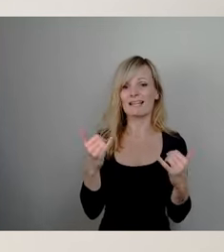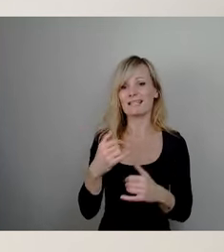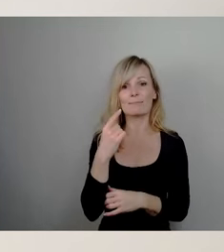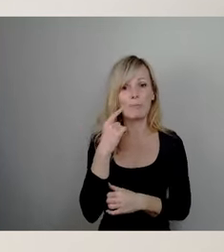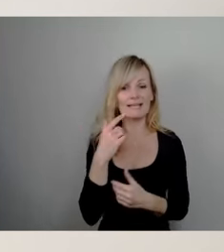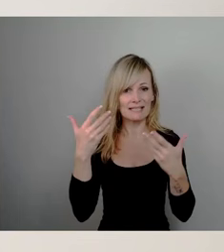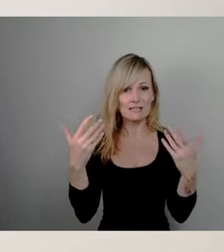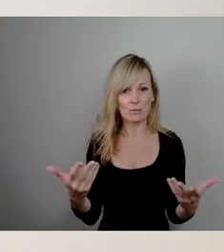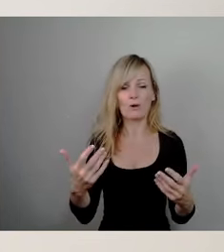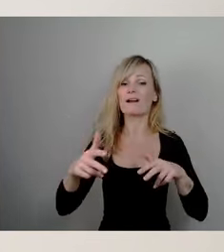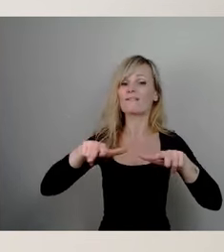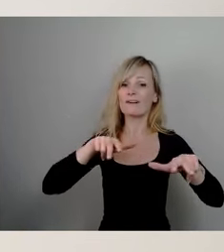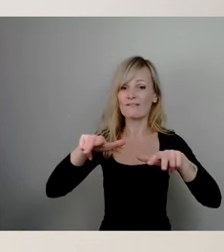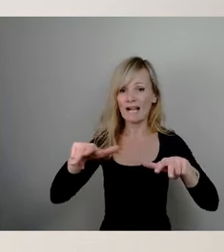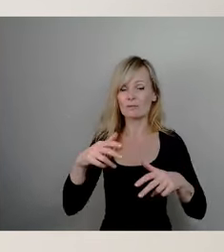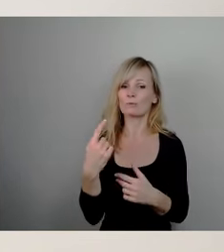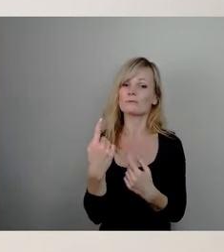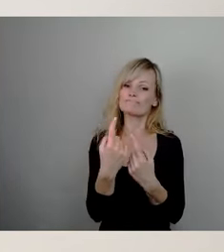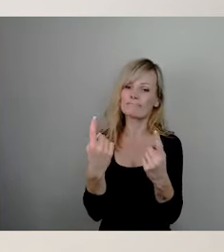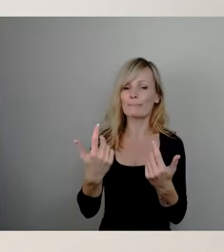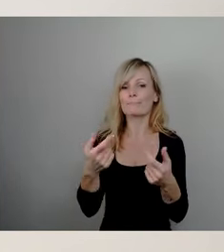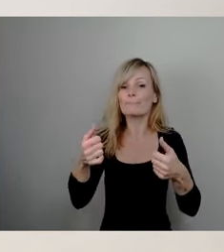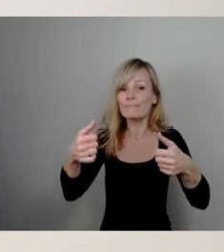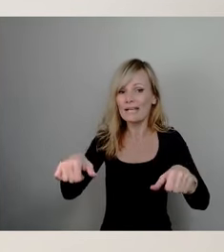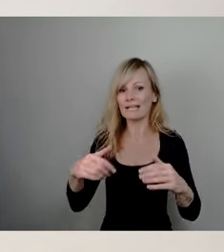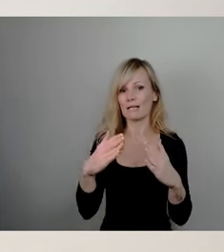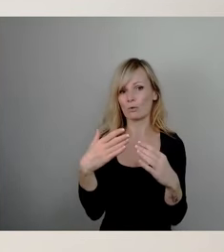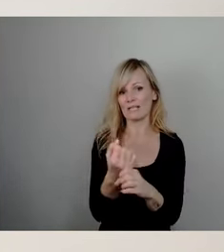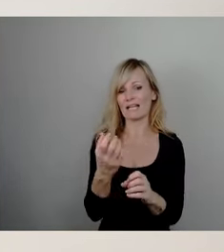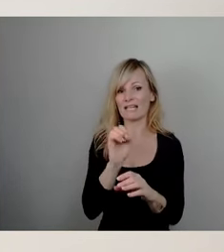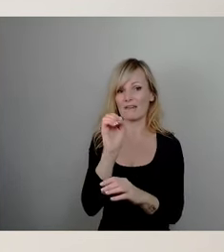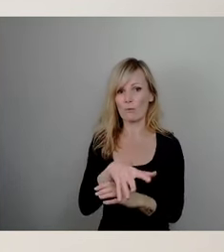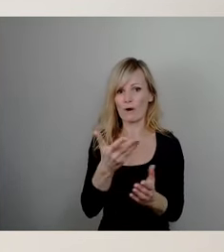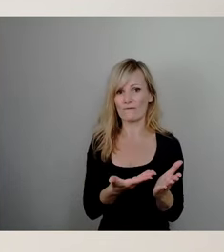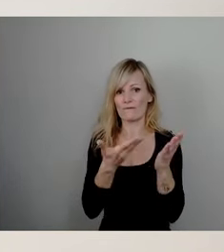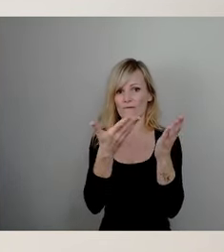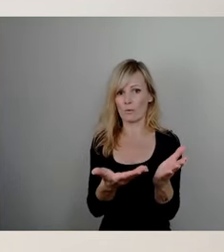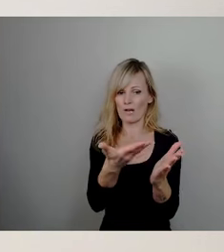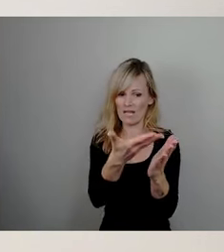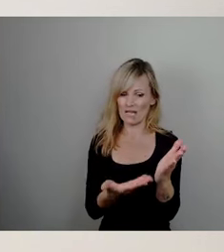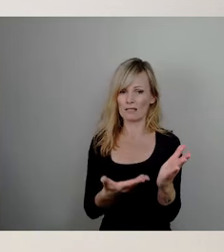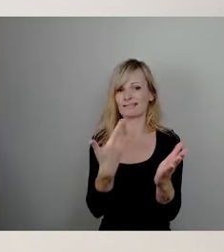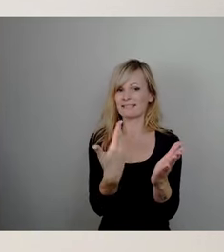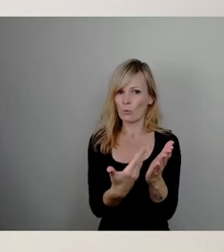Verwaltung ist verpflichtet, einen Haushaltentwurf vorzulegen, der per se erstmal